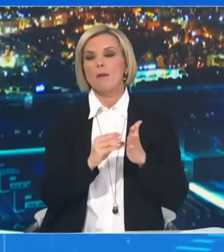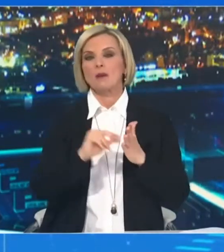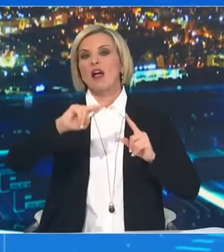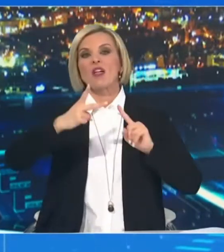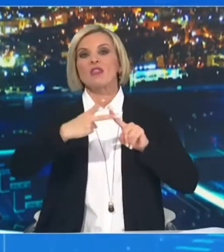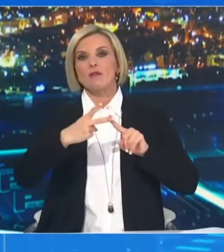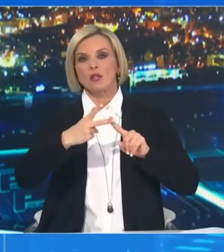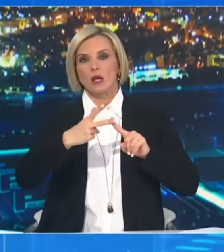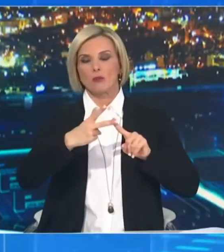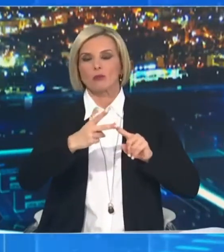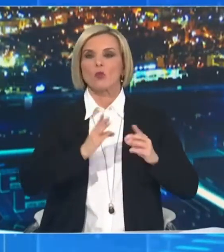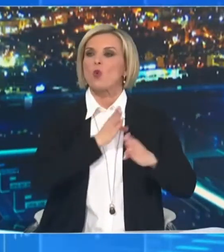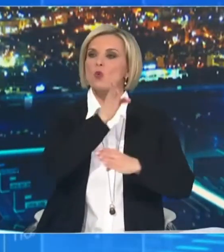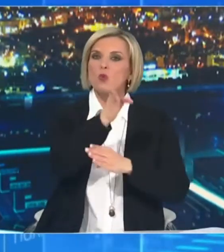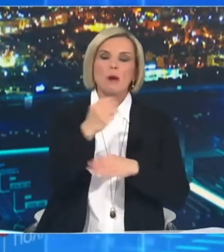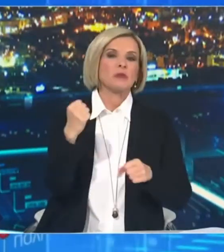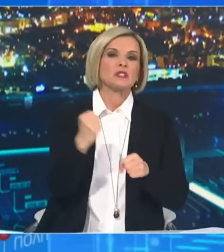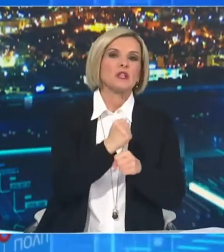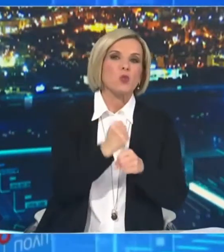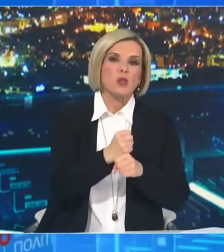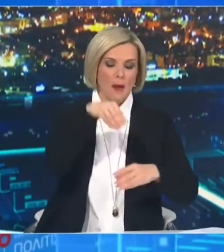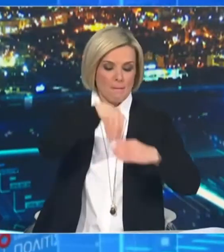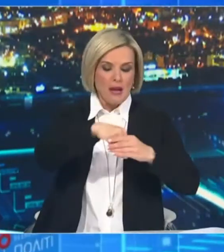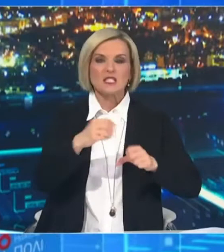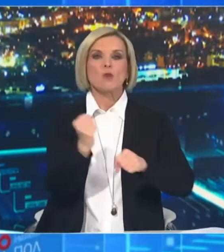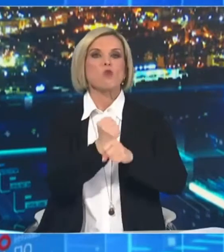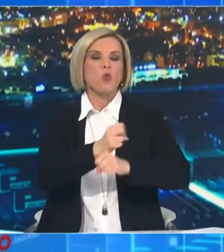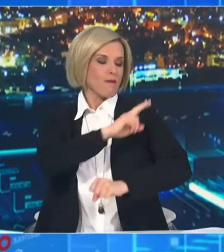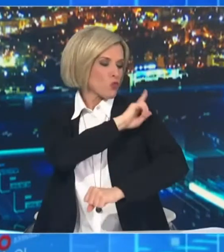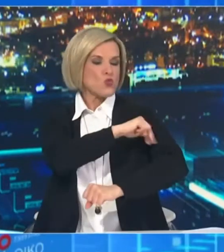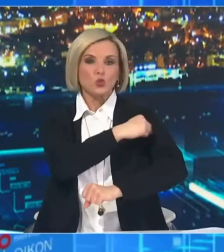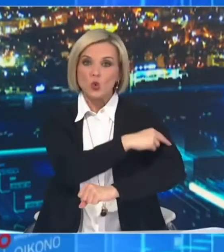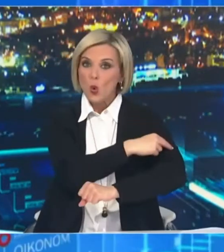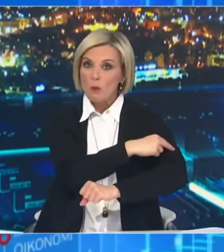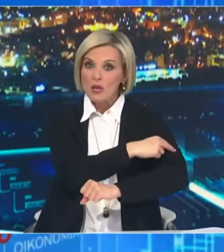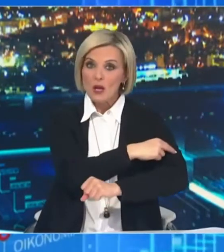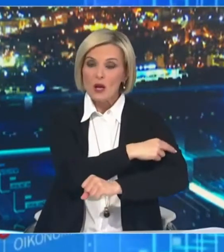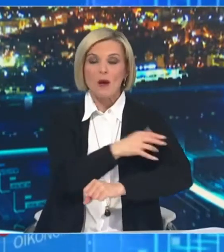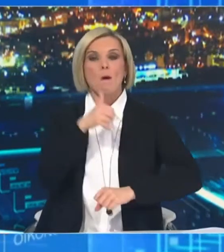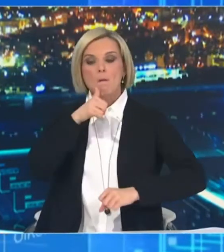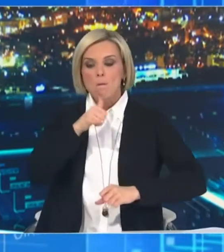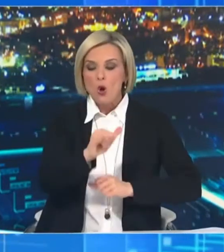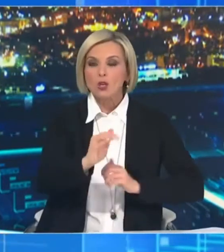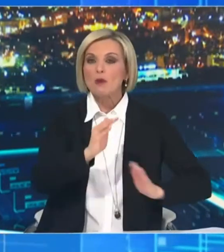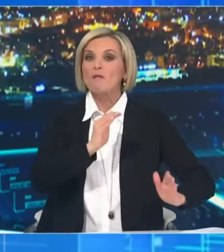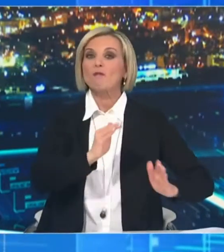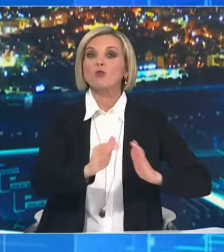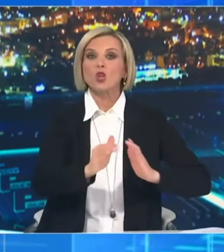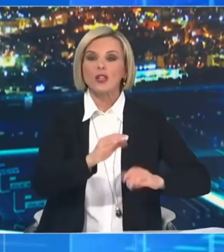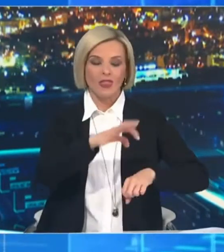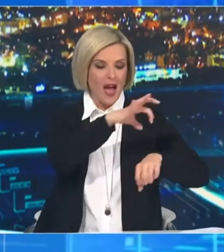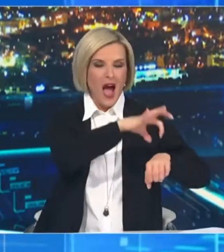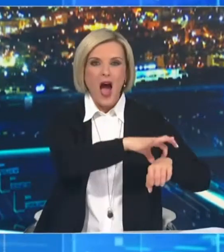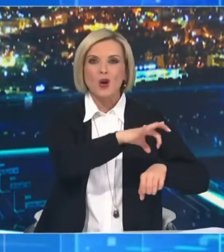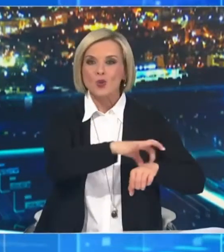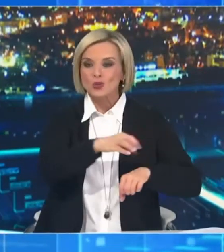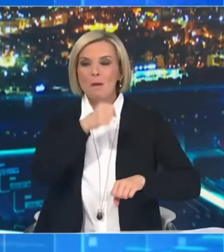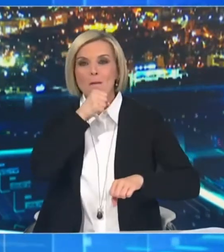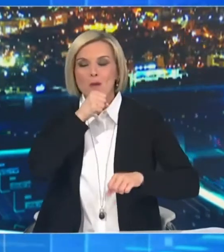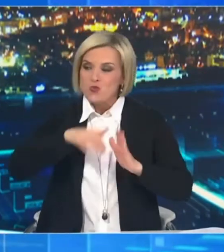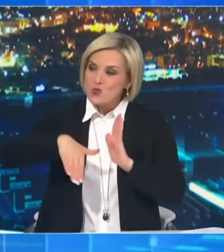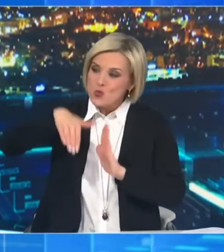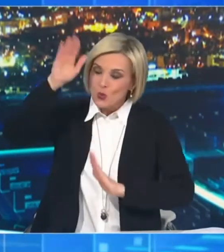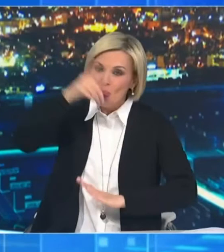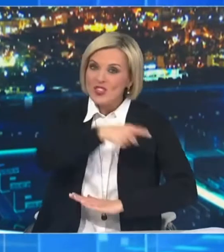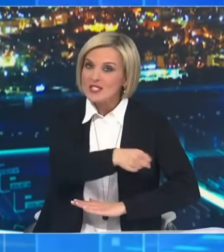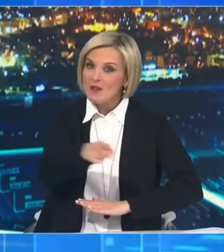λόγω έκθεσης στην νόσο, η διασφάλιση παροχής συνεχούς φροντίδας σε ασθενείς και ηλικιωμένους,